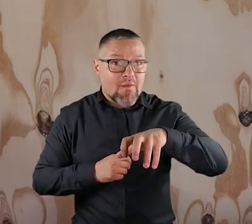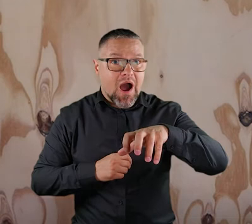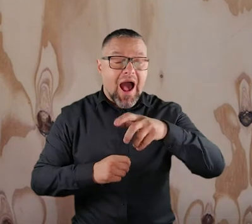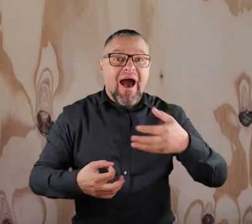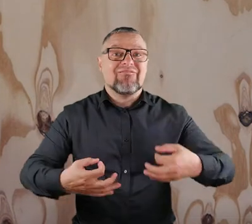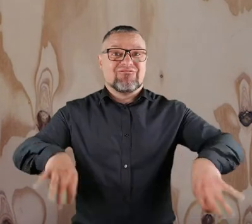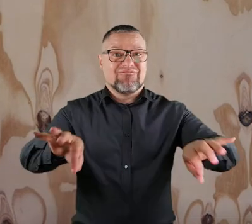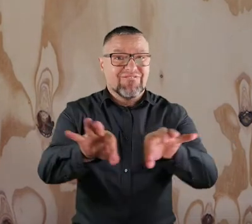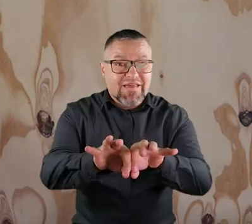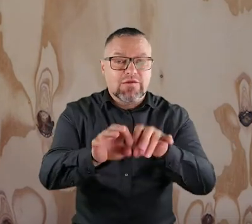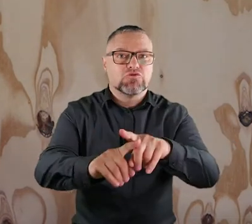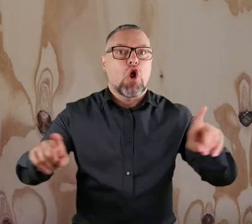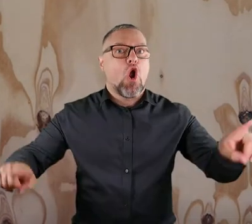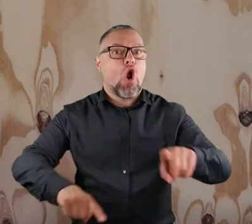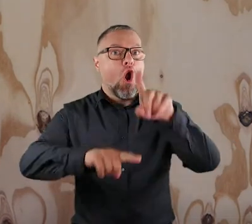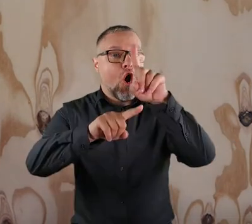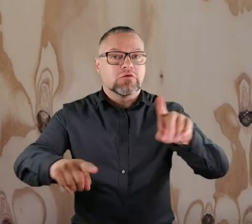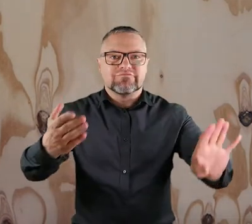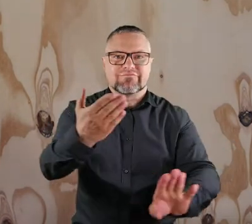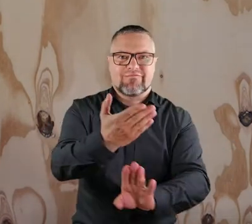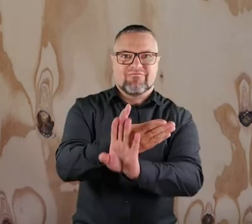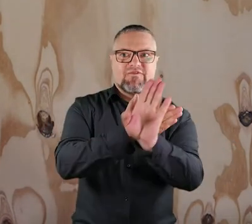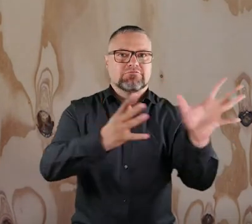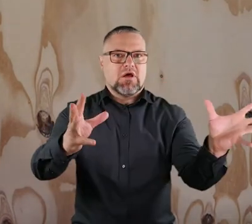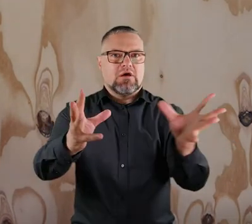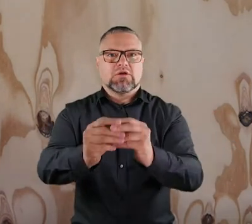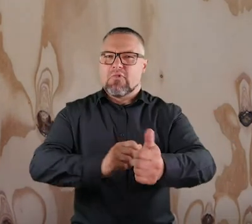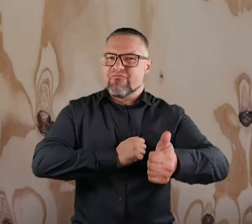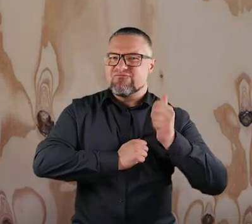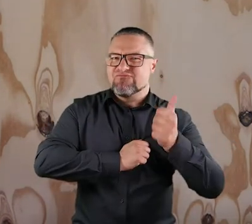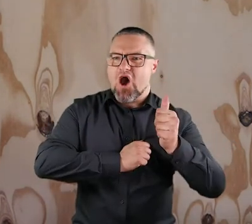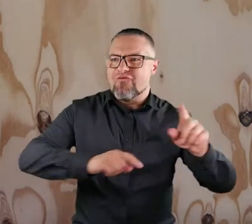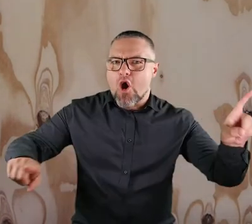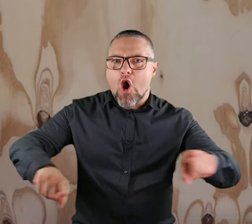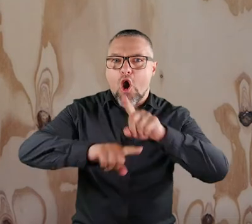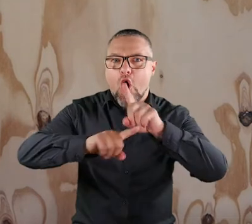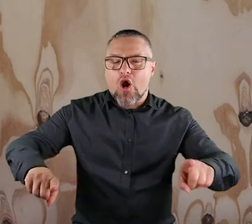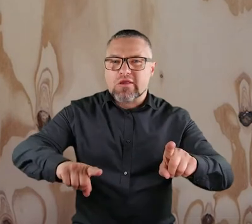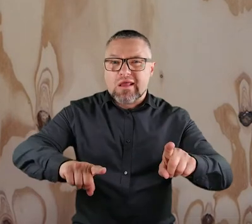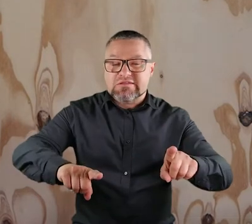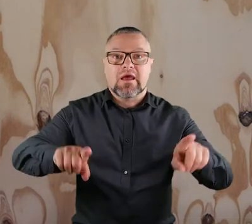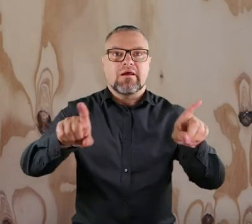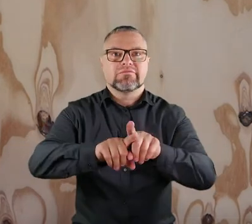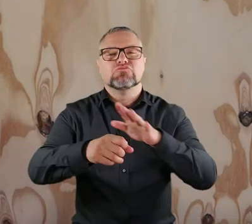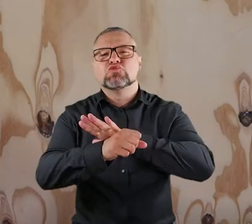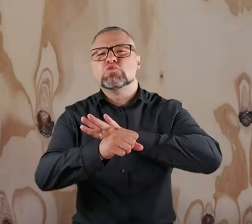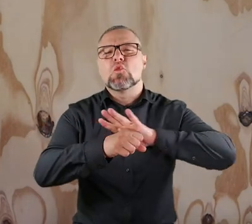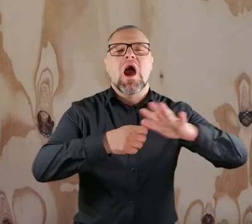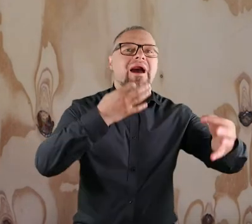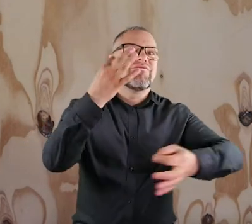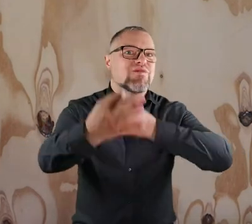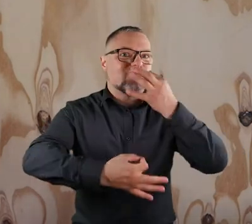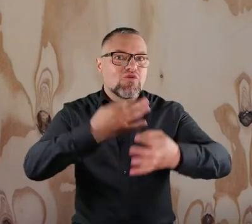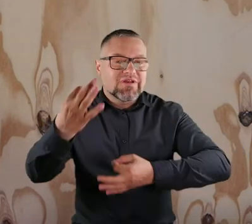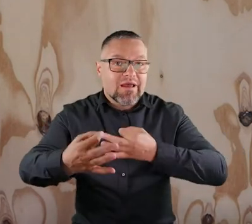Uwieńczeniem tego projektu jest koncert, na którym występują wraz z profesjonalną orkiestrą i sławnymi